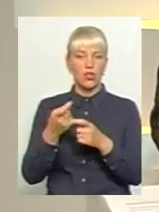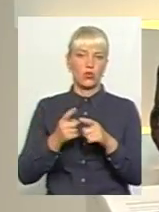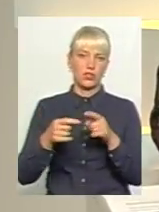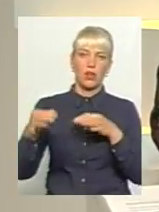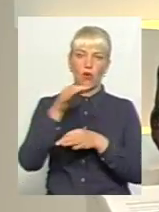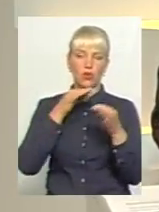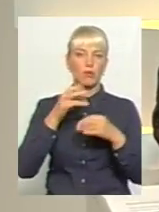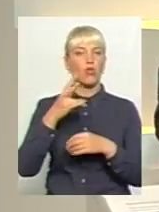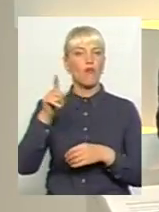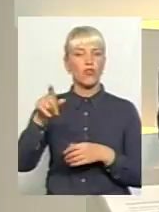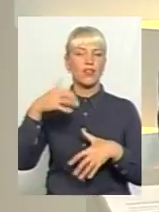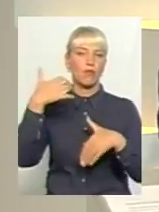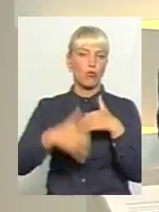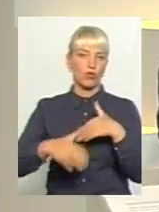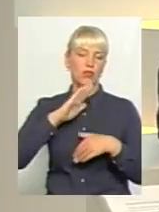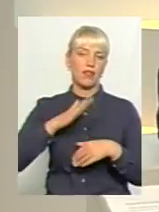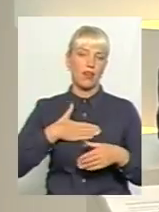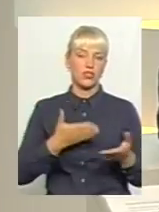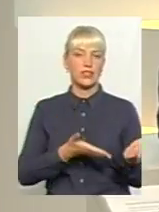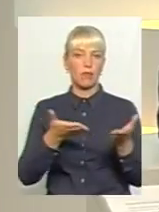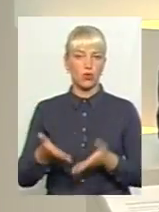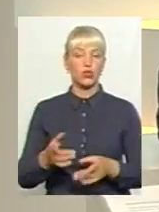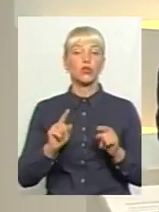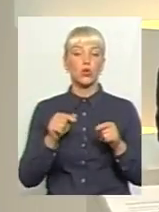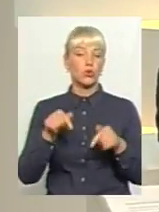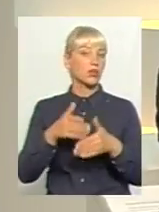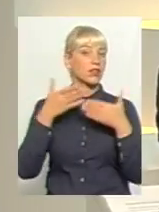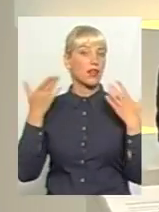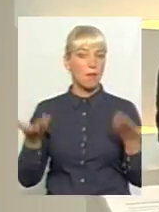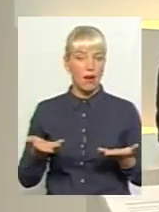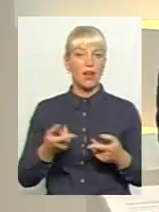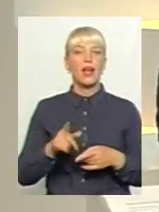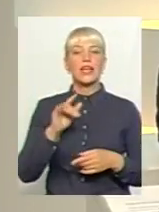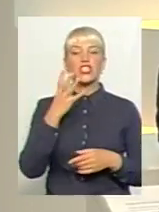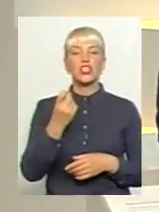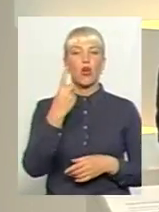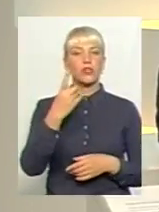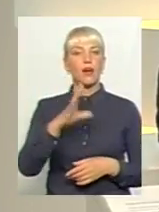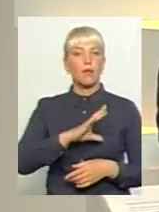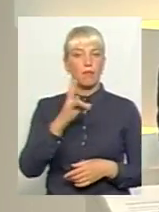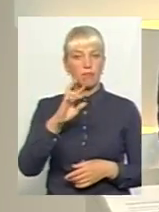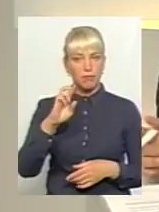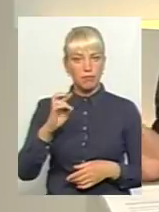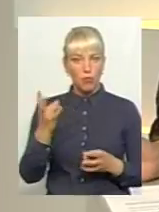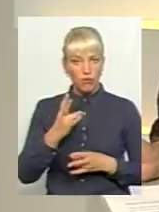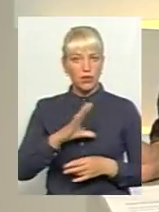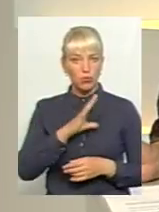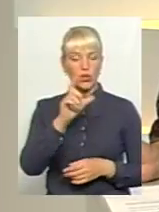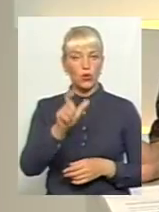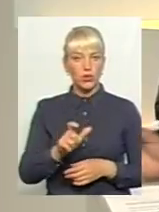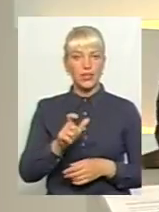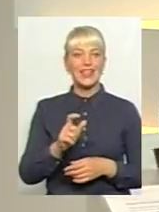наші запрошення і тут у студії їх нема. Але ще мала бути одна людина – це людина, яка у